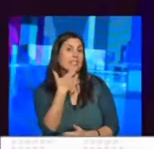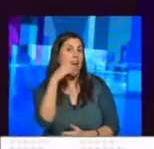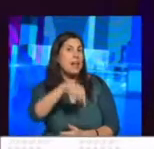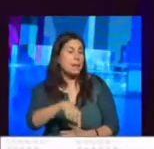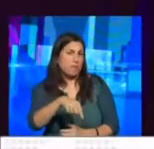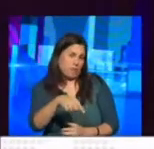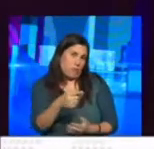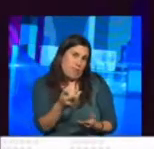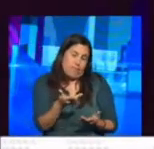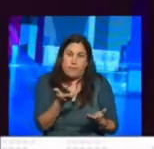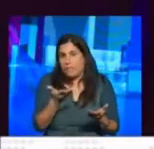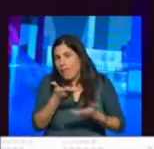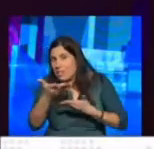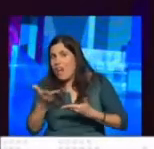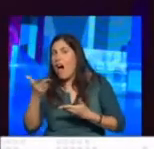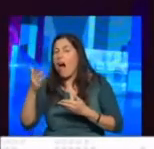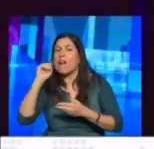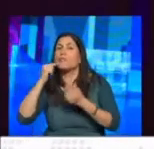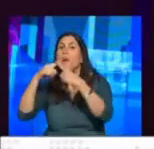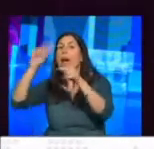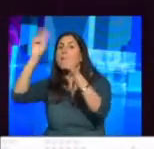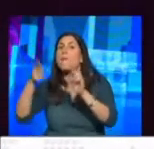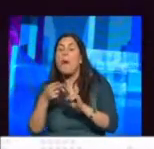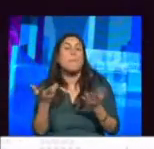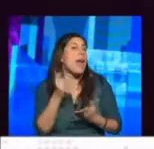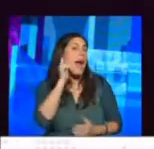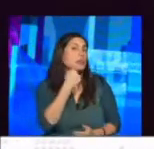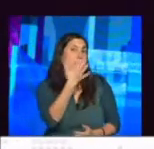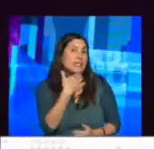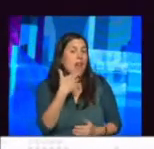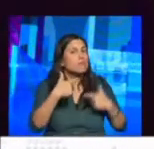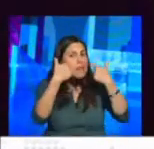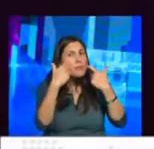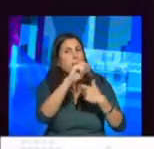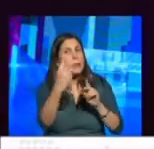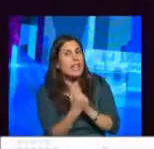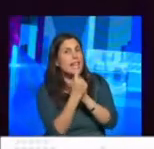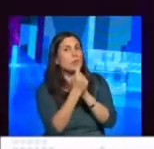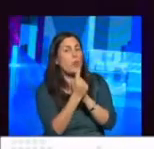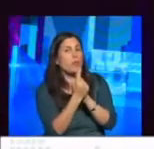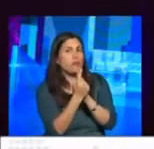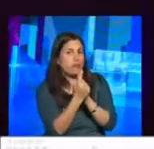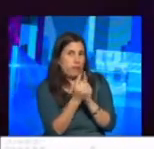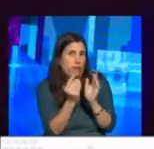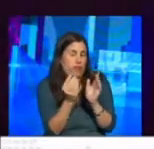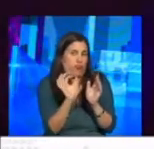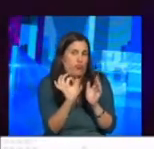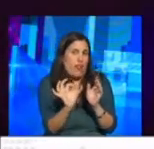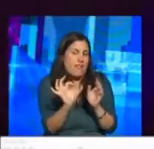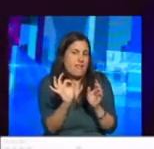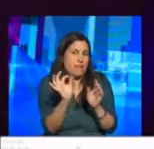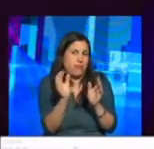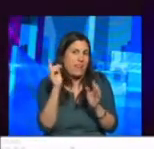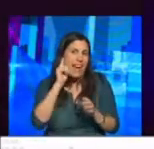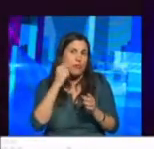ביחס לחירשים אחרים בעולם למשל, איך הם מסבירים את נושא הנגישות לחירשים במדינות שלהם? האם